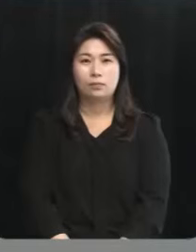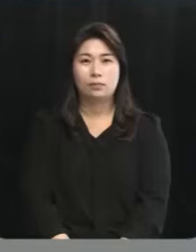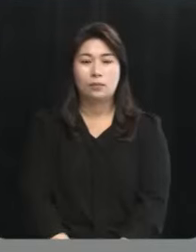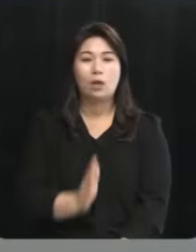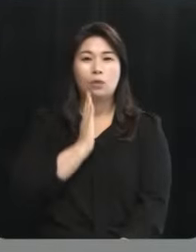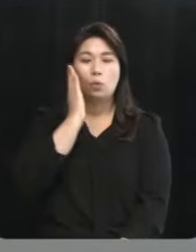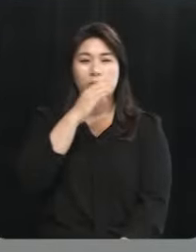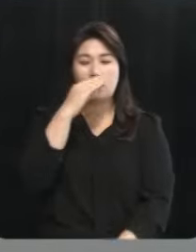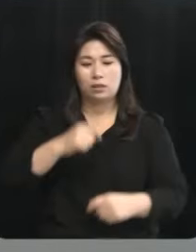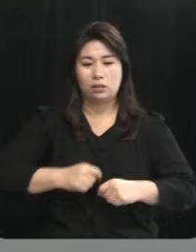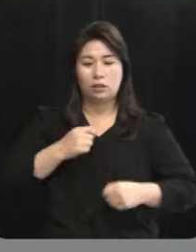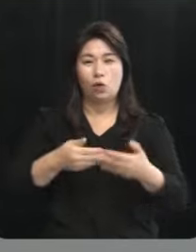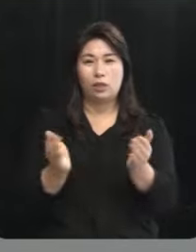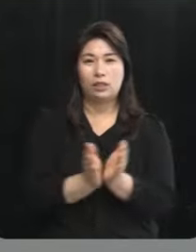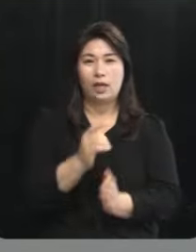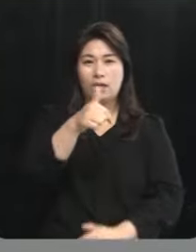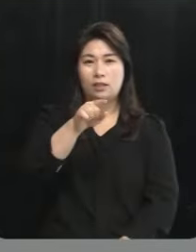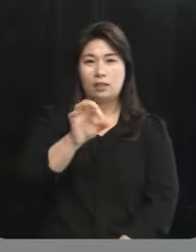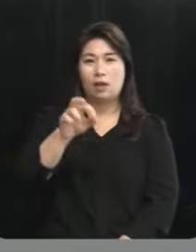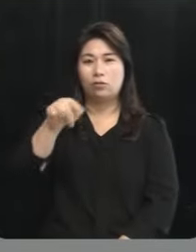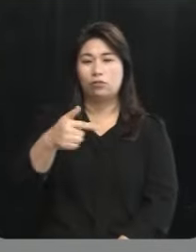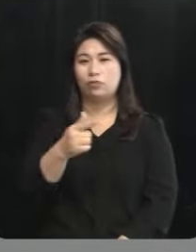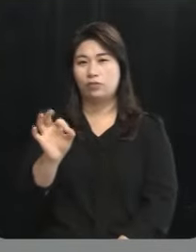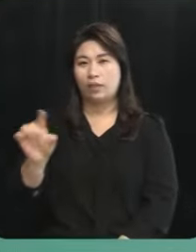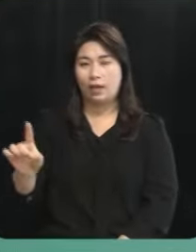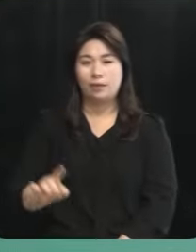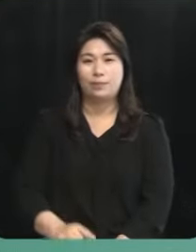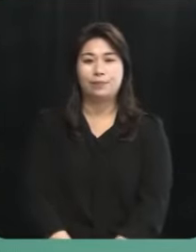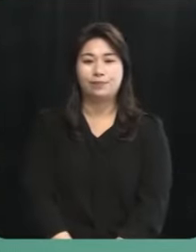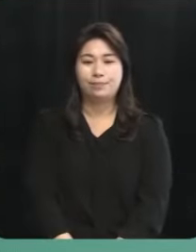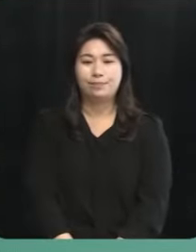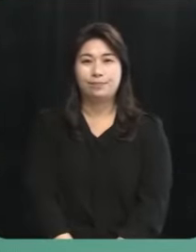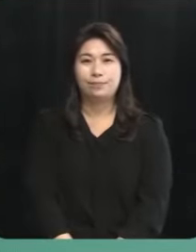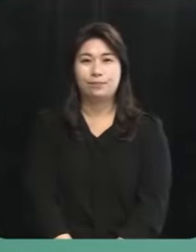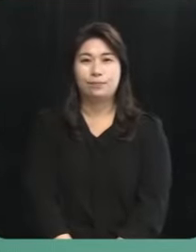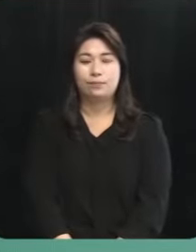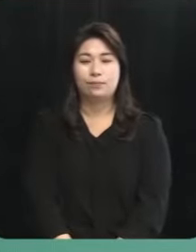녹색정의당 강순아 후보입니다 안녕하십니까